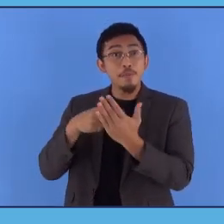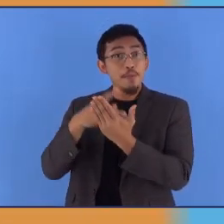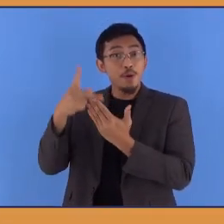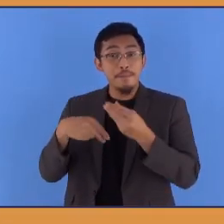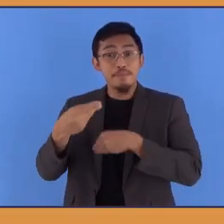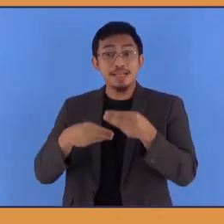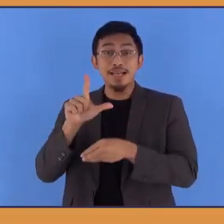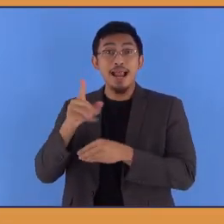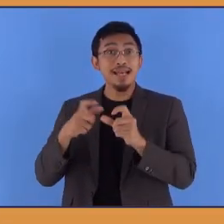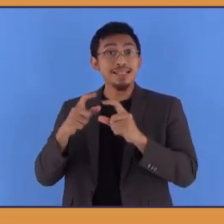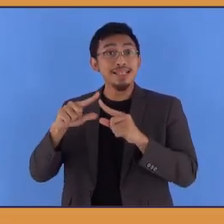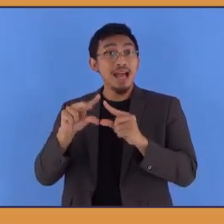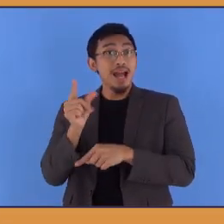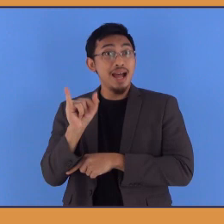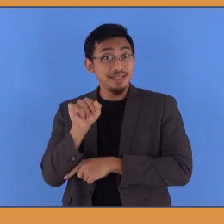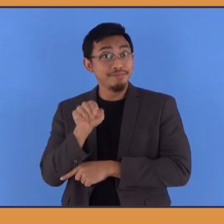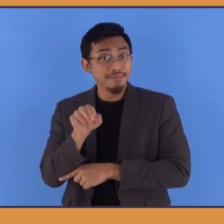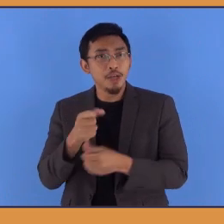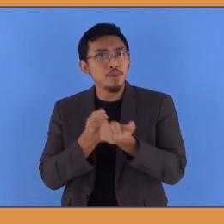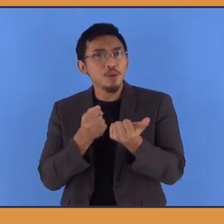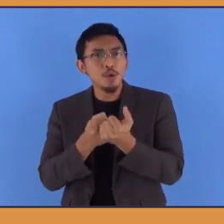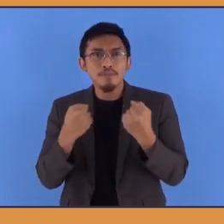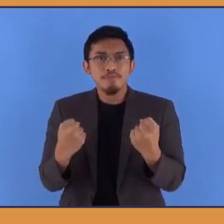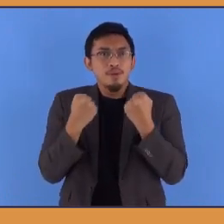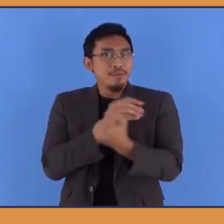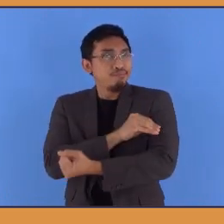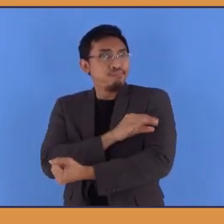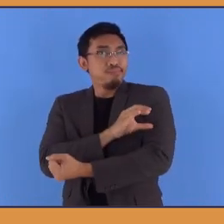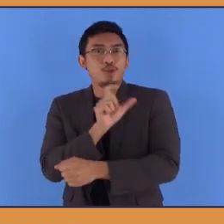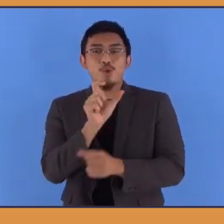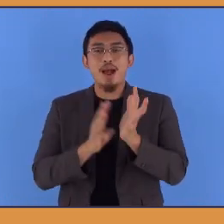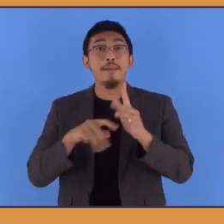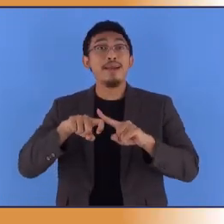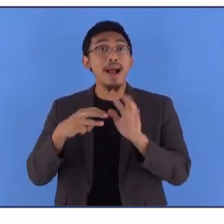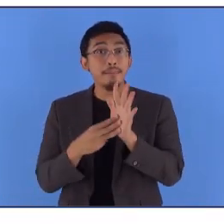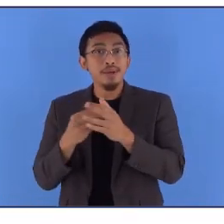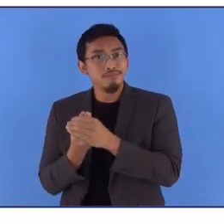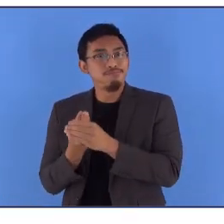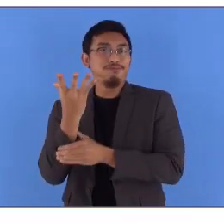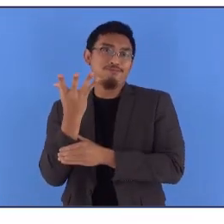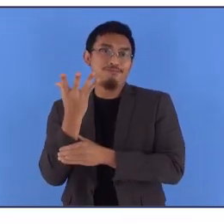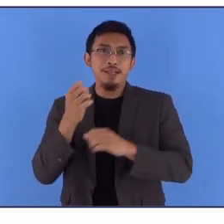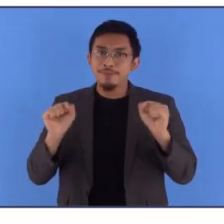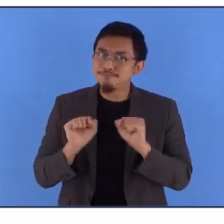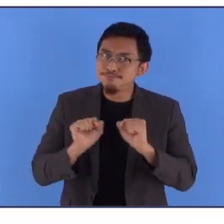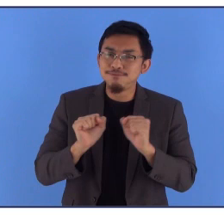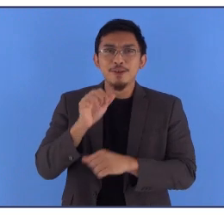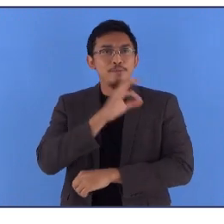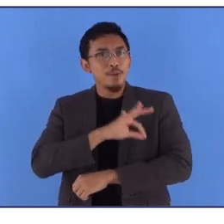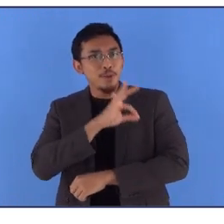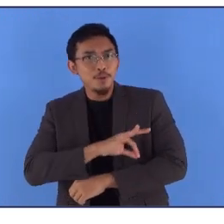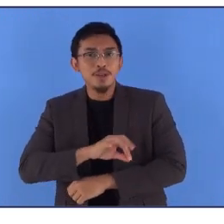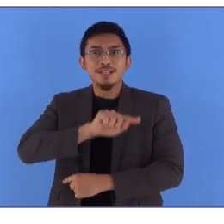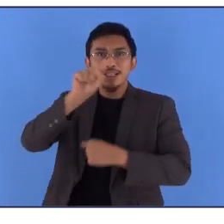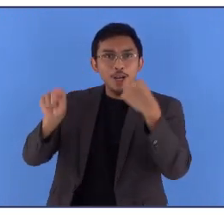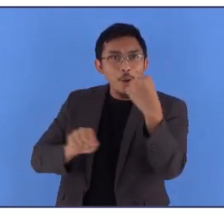Melalui program bisnis Lestari, Restore memberikan penguatan kapasitas Agar UMKM dapat tumbuh menjadi usaha yang